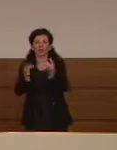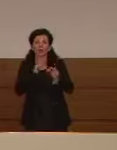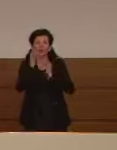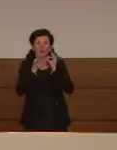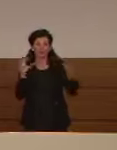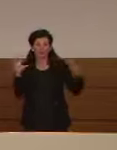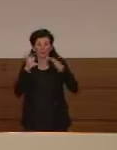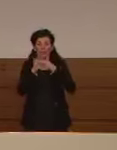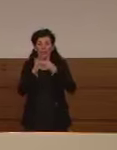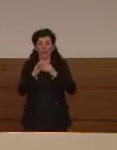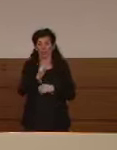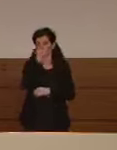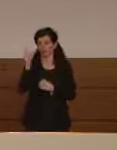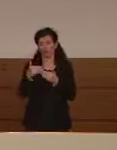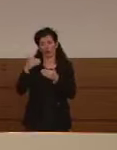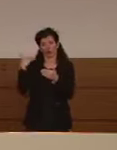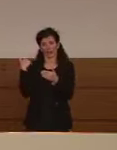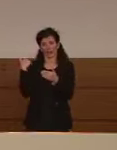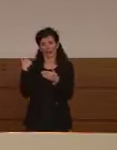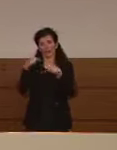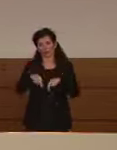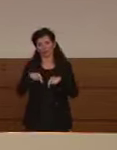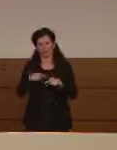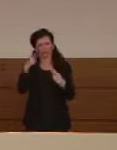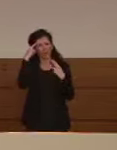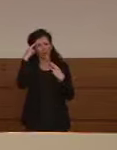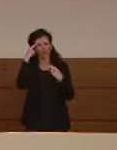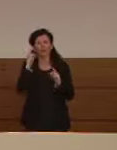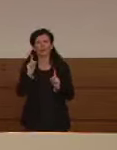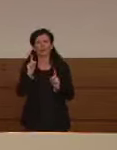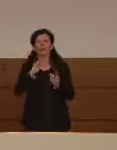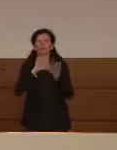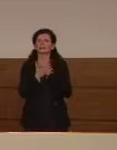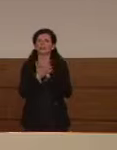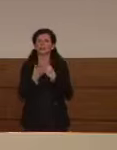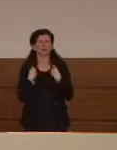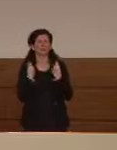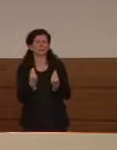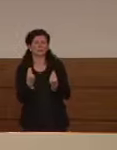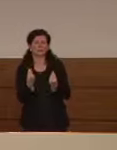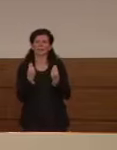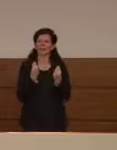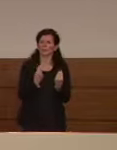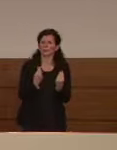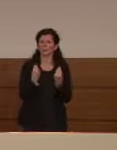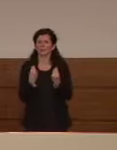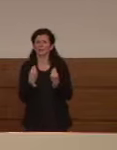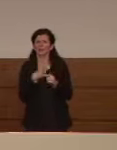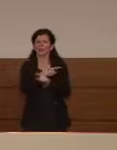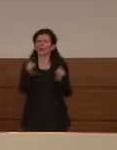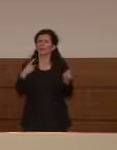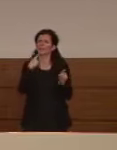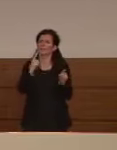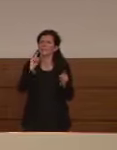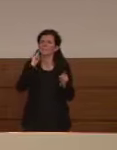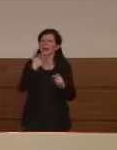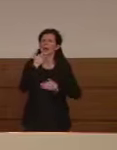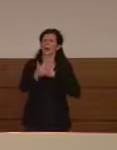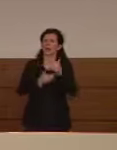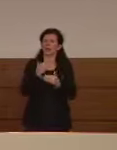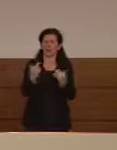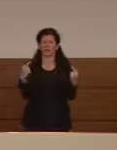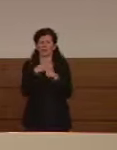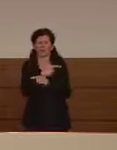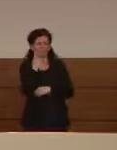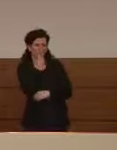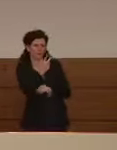fa. questo dobbiamo tenerlo in mente, se no, non riusciamo a capire. Come mai dite che va meglio quando, purtroppo, il numero di morti è ancora